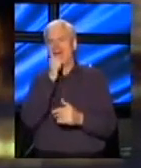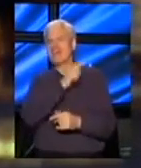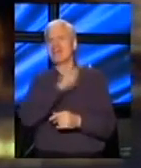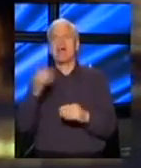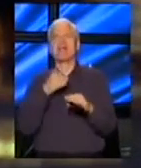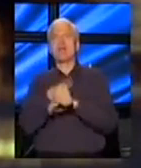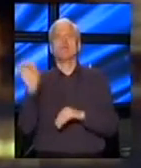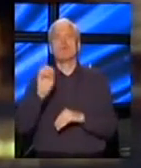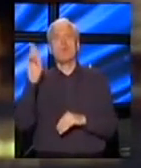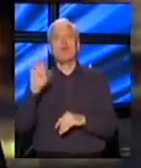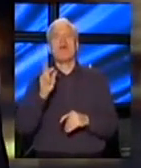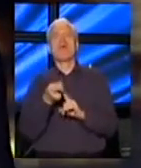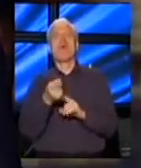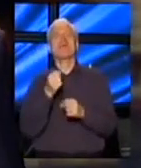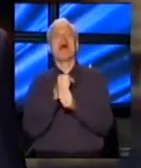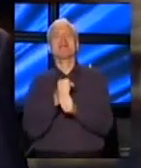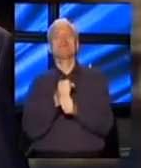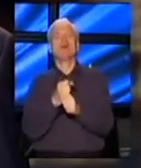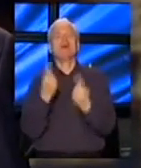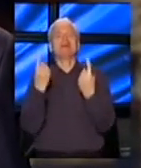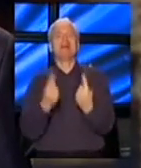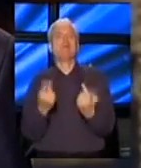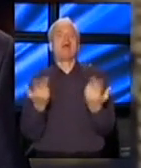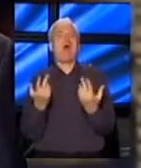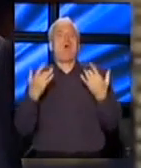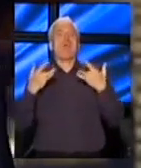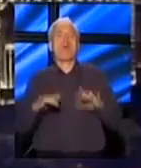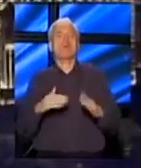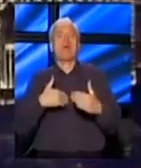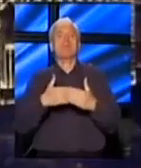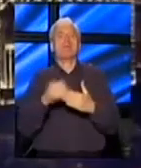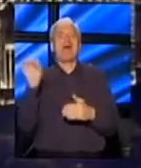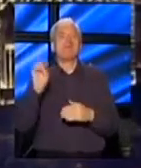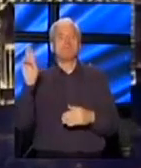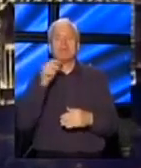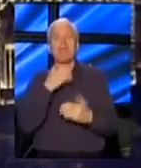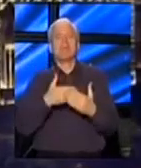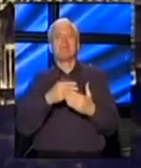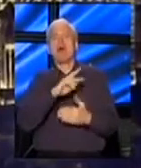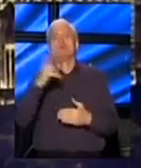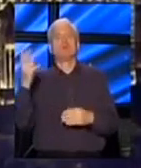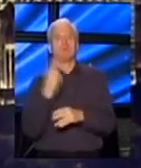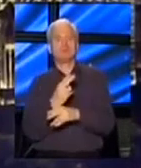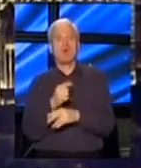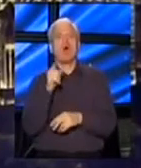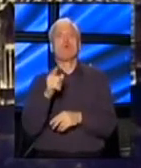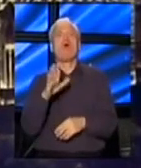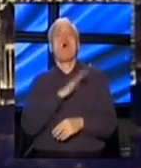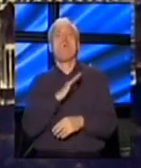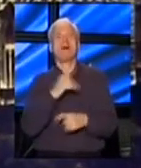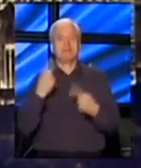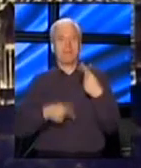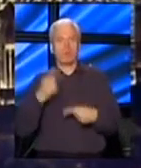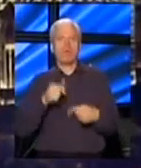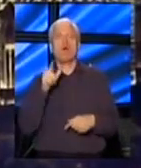Evropsku uniju, nego da zadrži jedan status ekvidistanci, odnosno neutralnosti prema Evropskoj uniji i prema drugim državama. To je jedna opasna